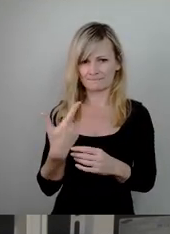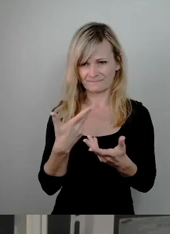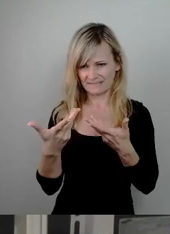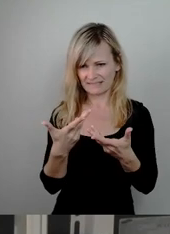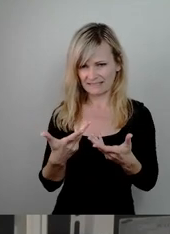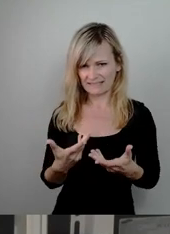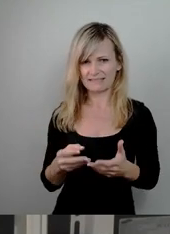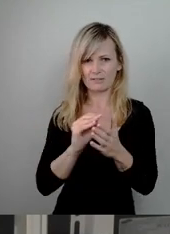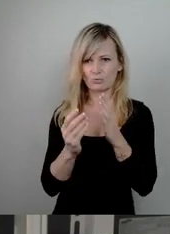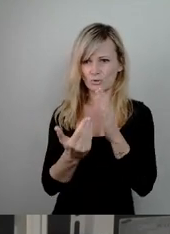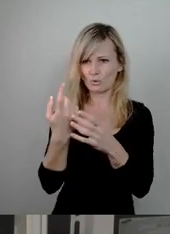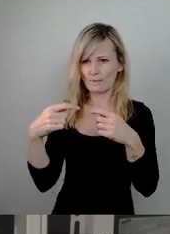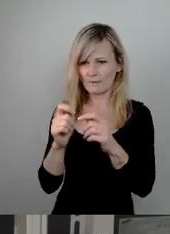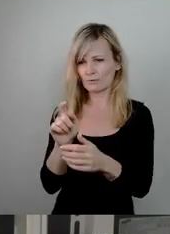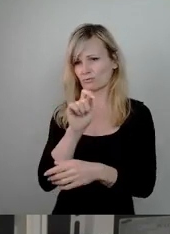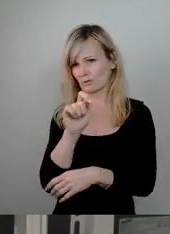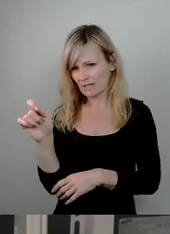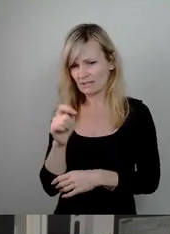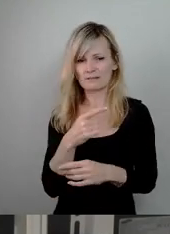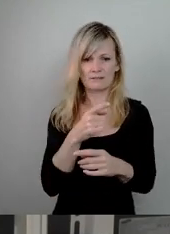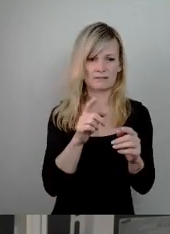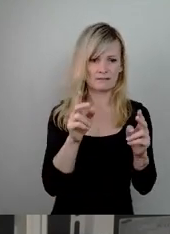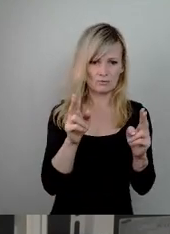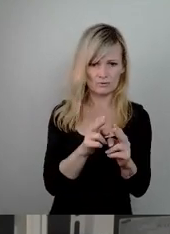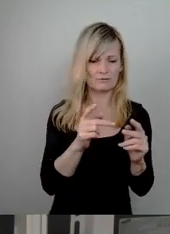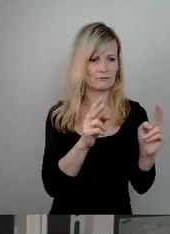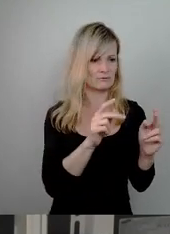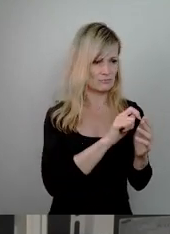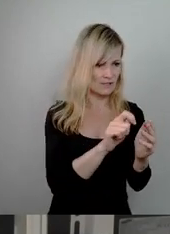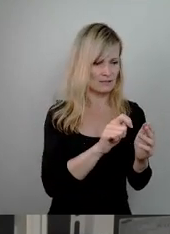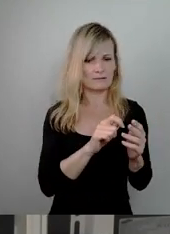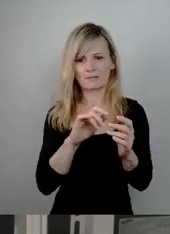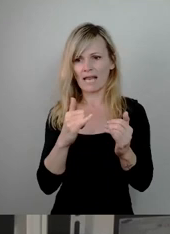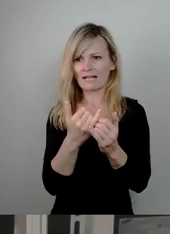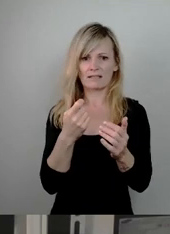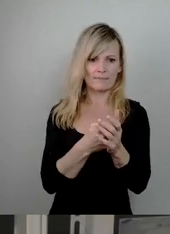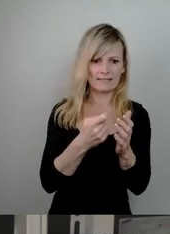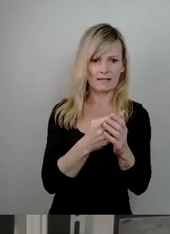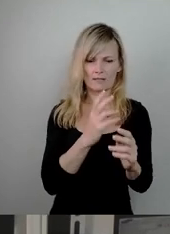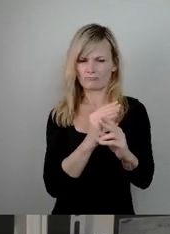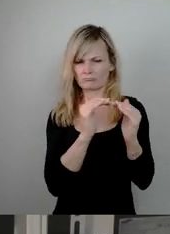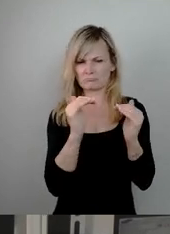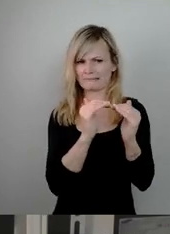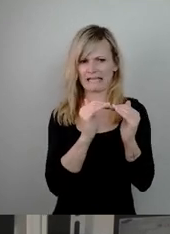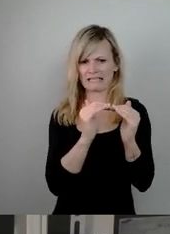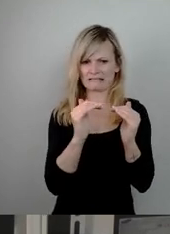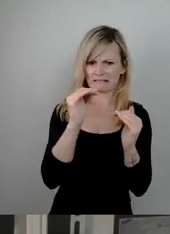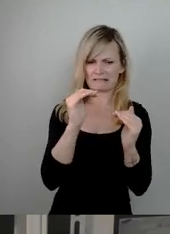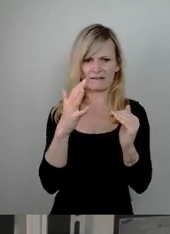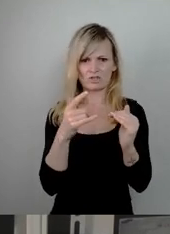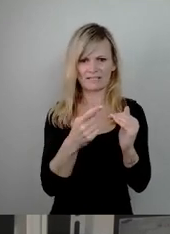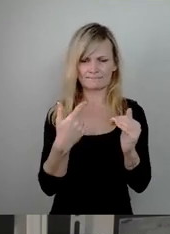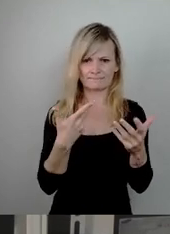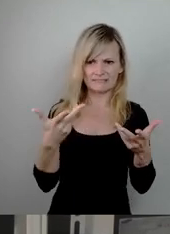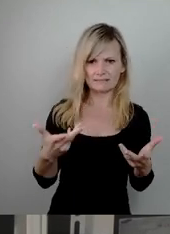streichen, dass wir Schulsoeinkürzen müssen und dass wir die Elternbeiträge nicht stabil halten können, finde ich, ist das nicht